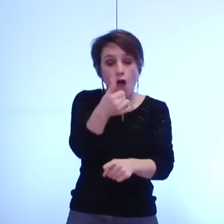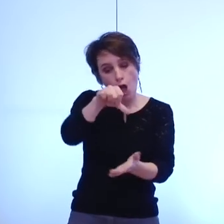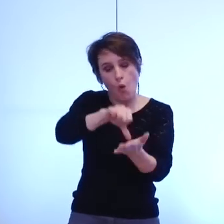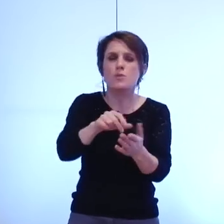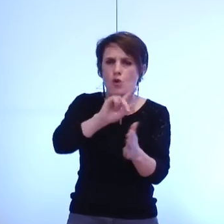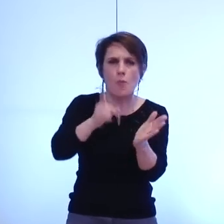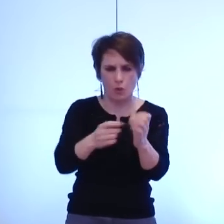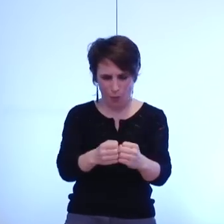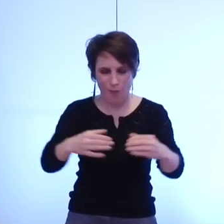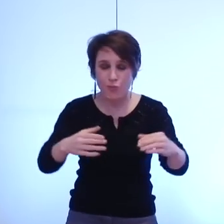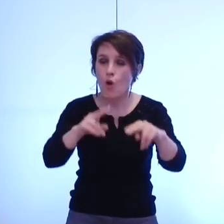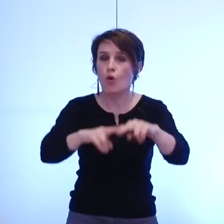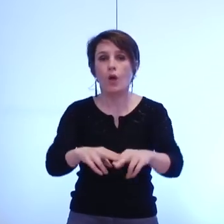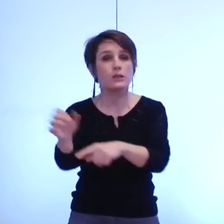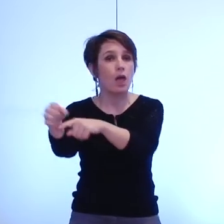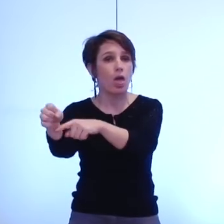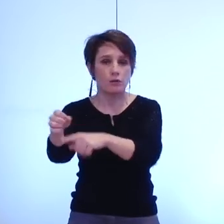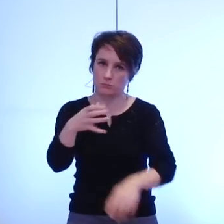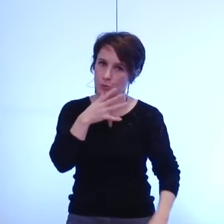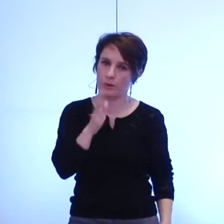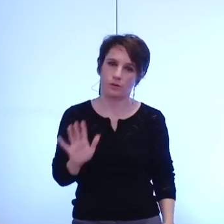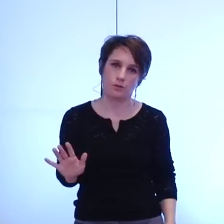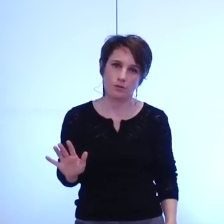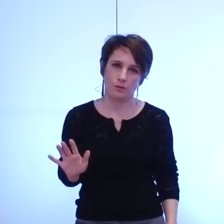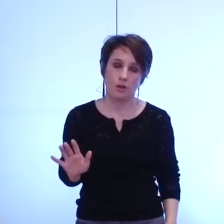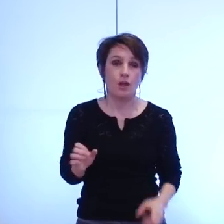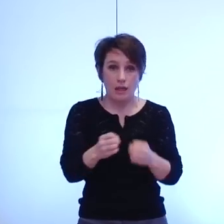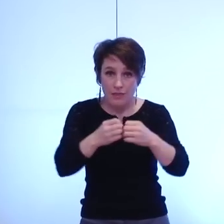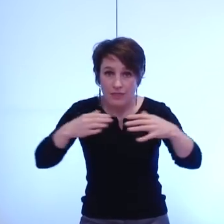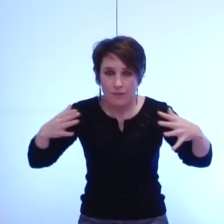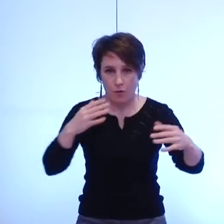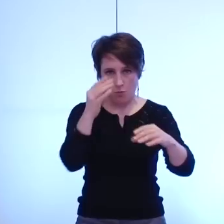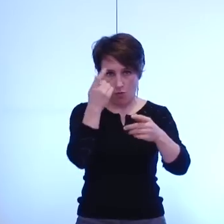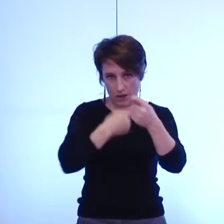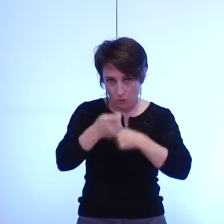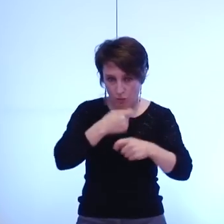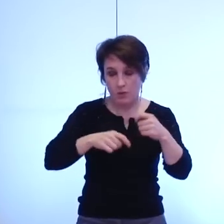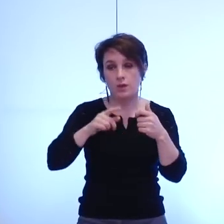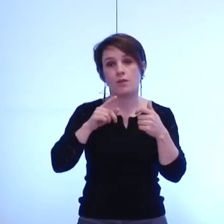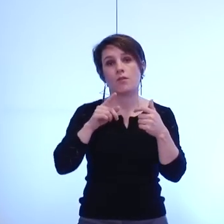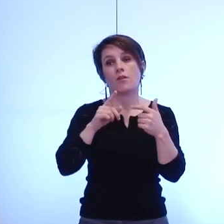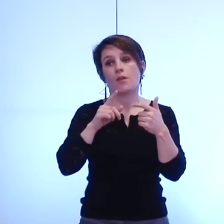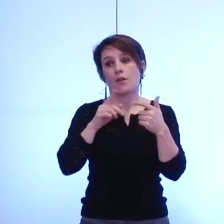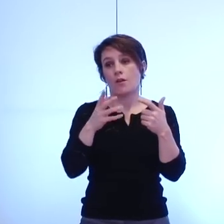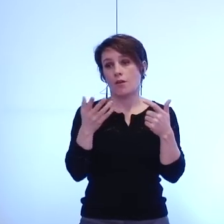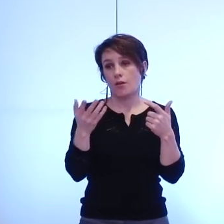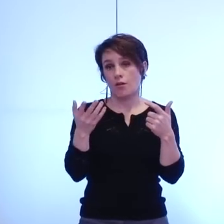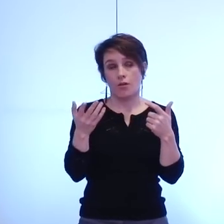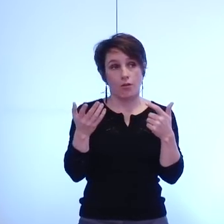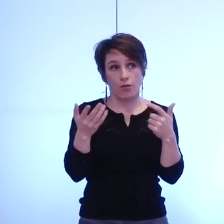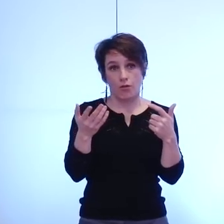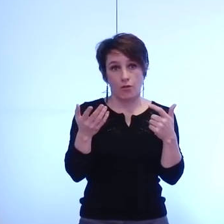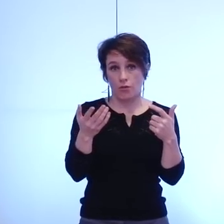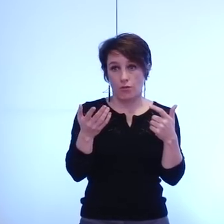le développement quel qu'il soit le développement économique du territoire la capacité demain